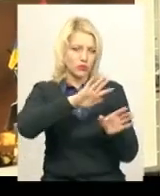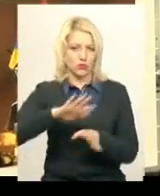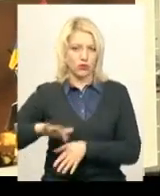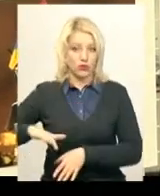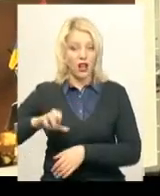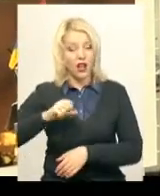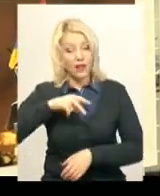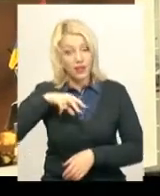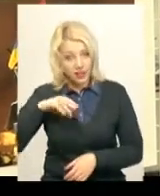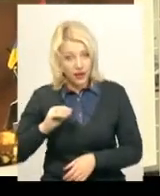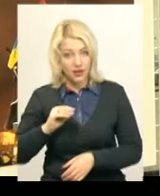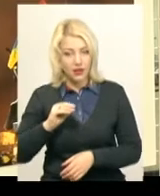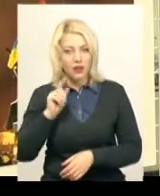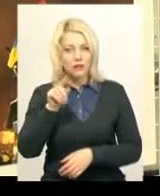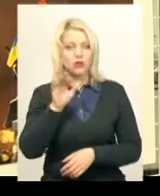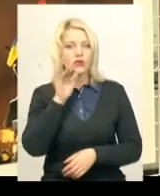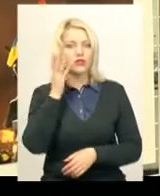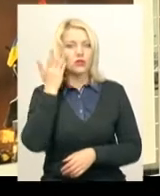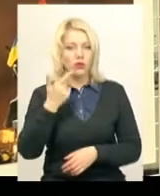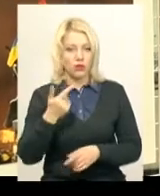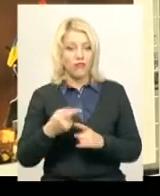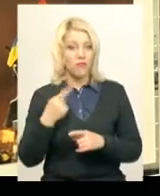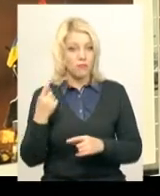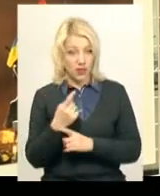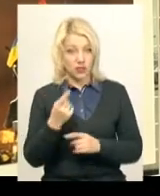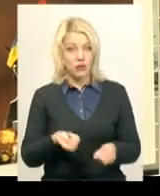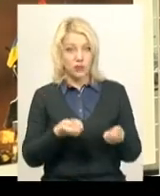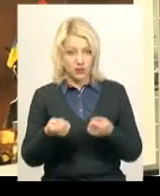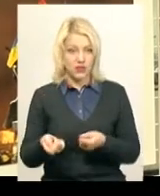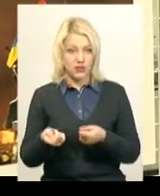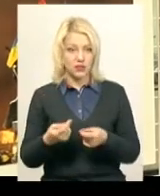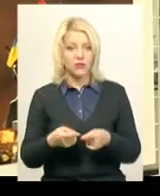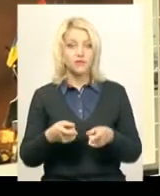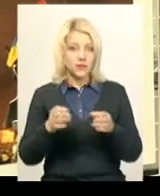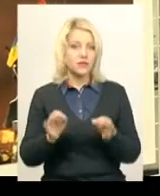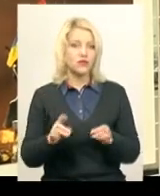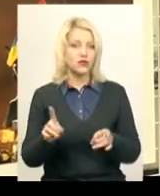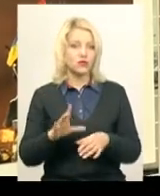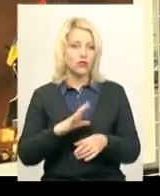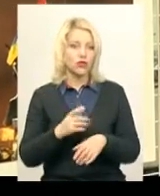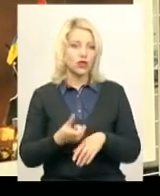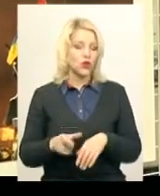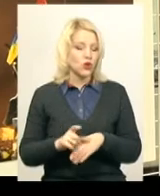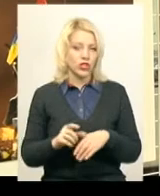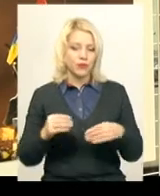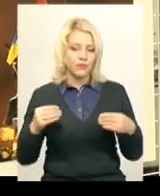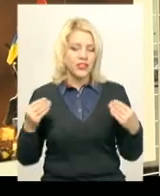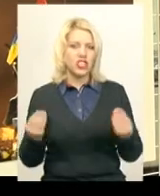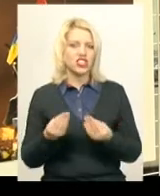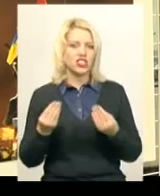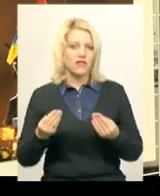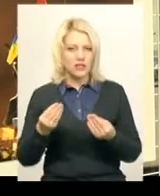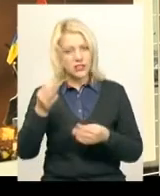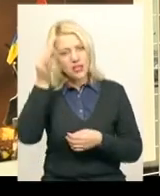Але ось в той час, коли вперше її привезли, то, звісно, ще були дуже-дуже живі спогади про